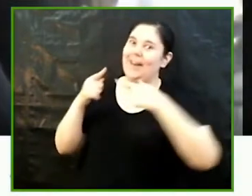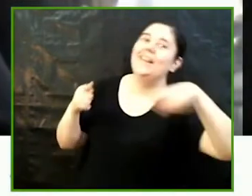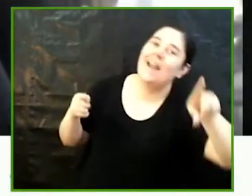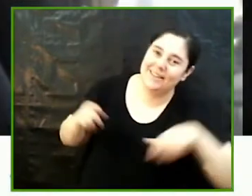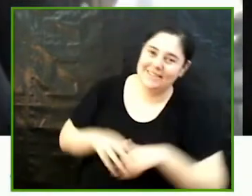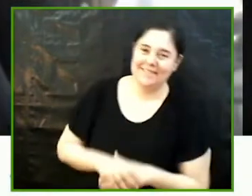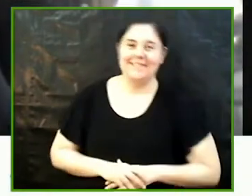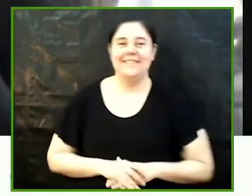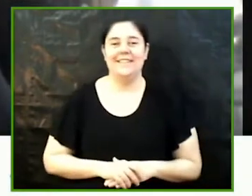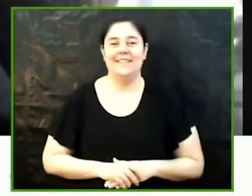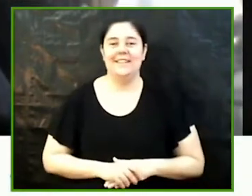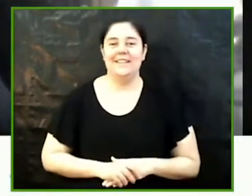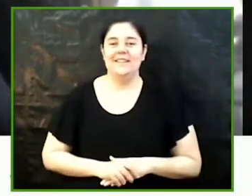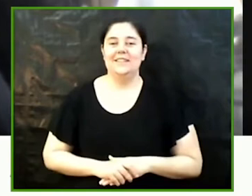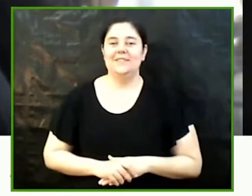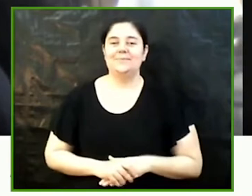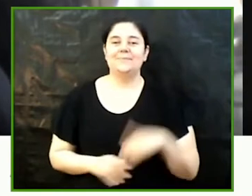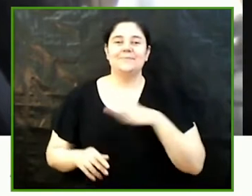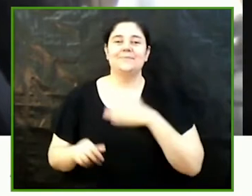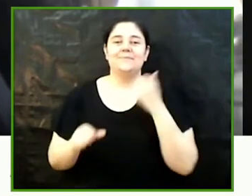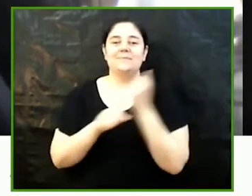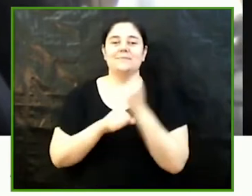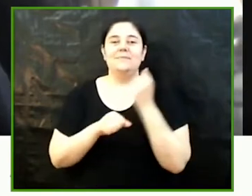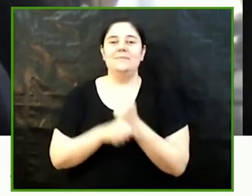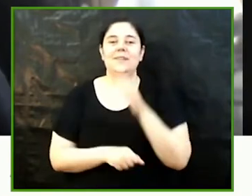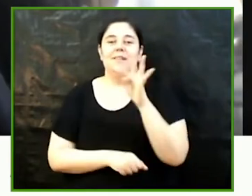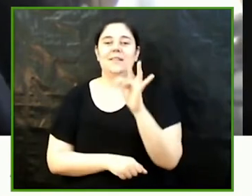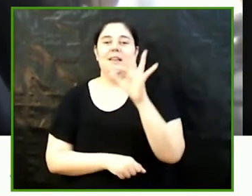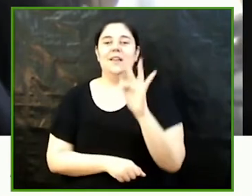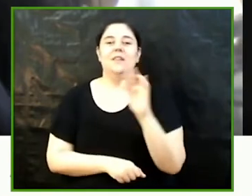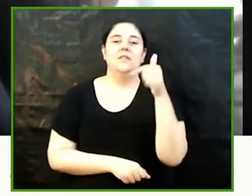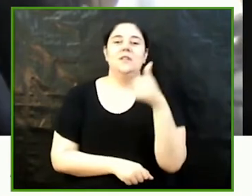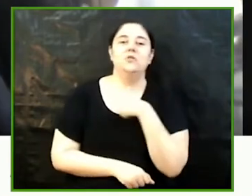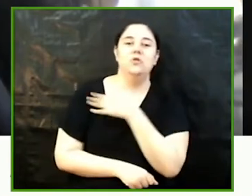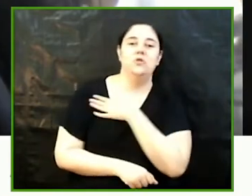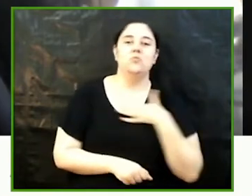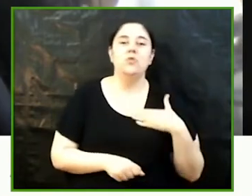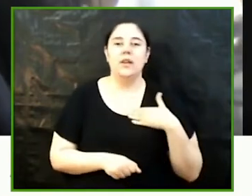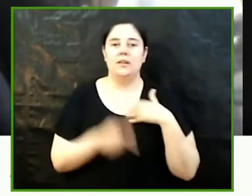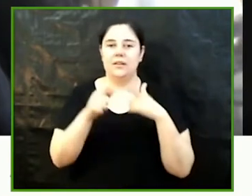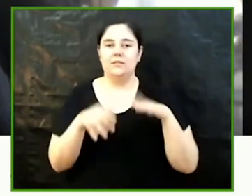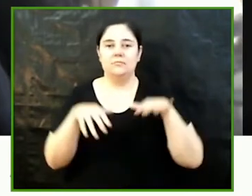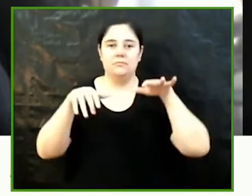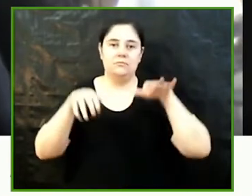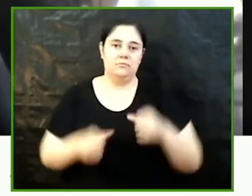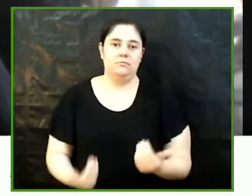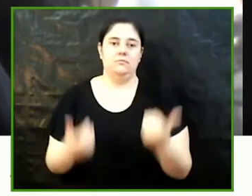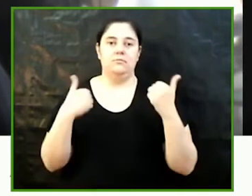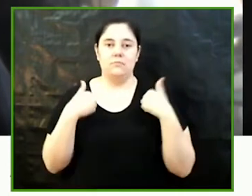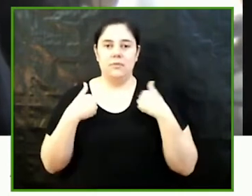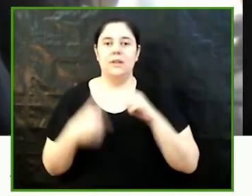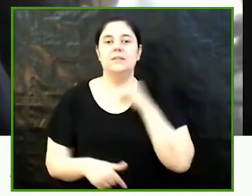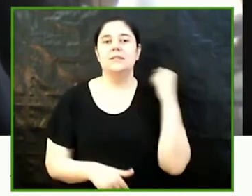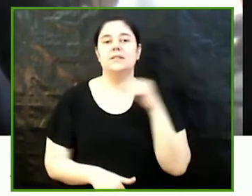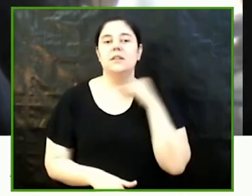bé amb el meu treball filagrau vaig pretendre estudiar aquest càrrec sacerdotal que és el d'Atenes d'Atena